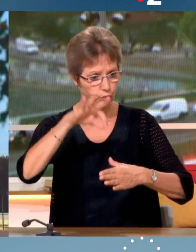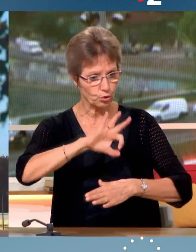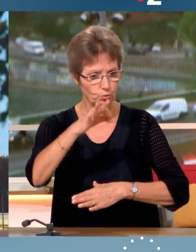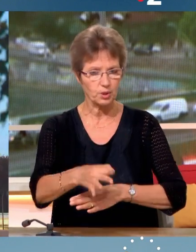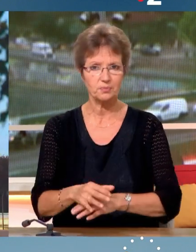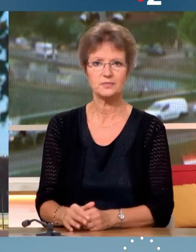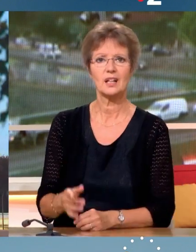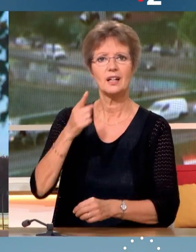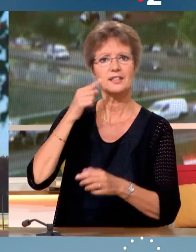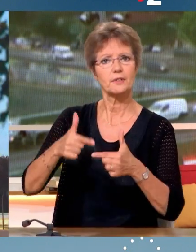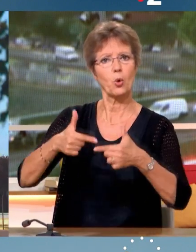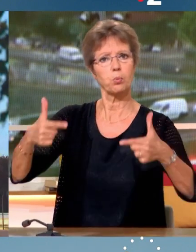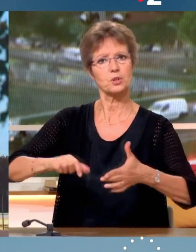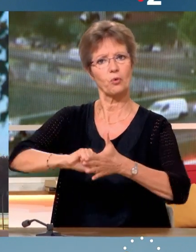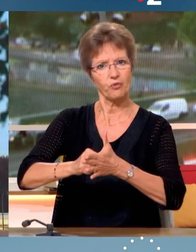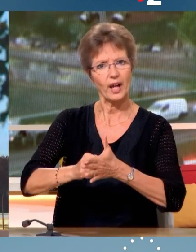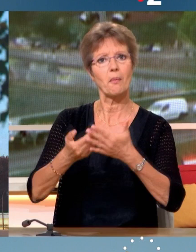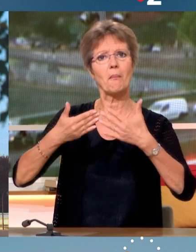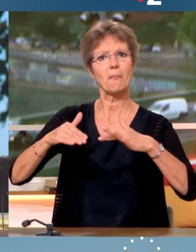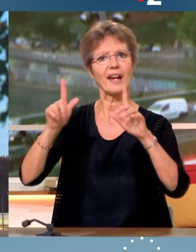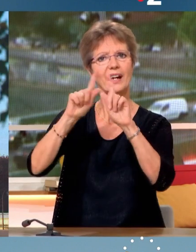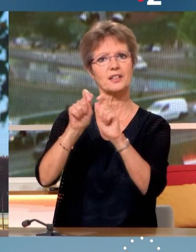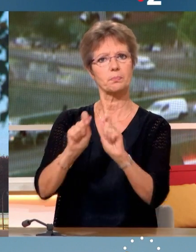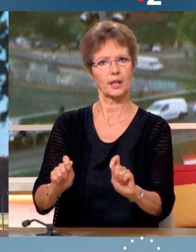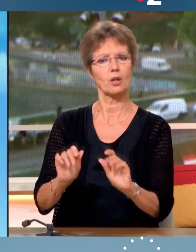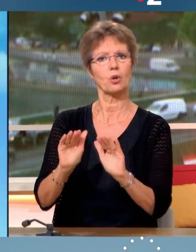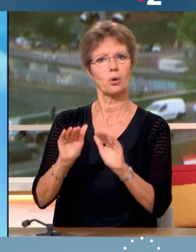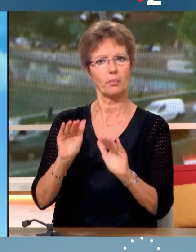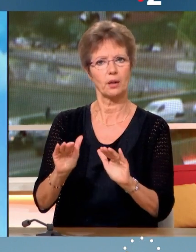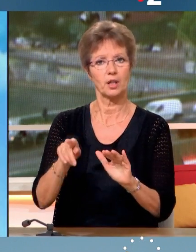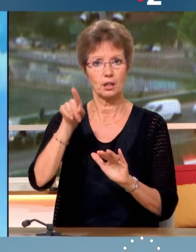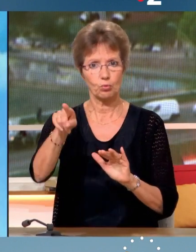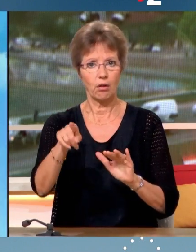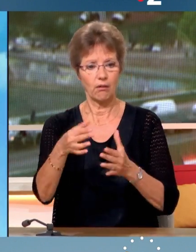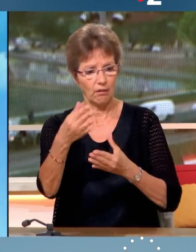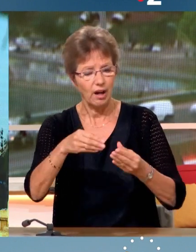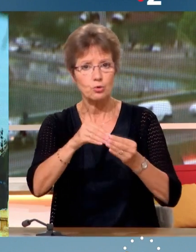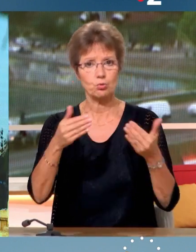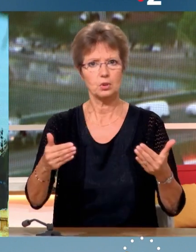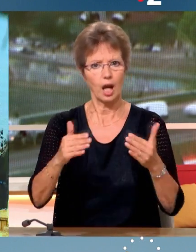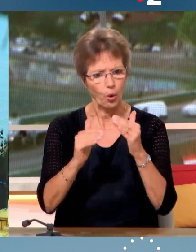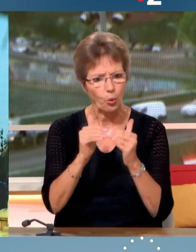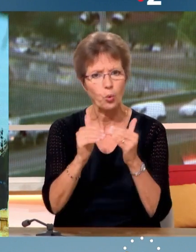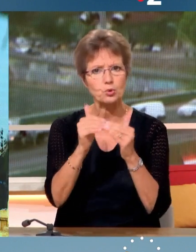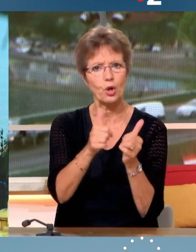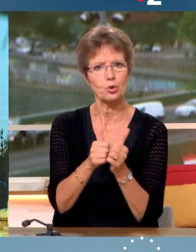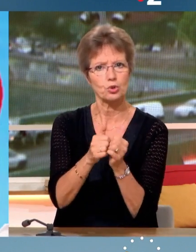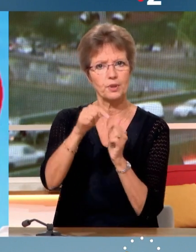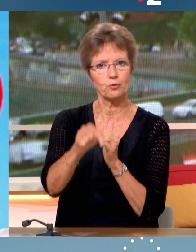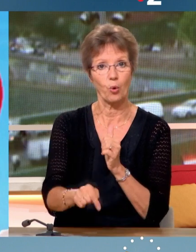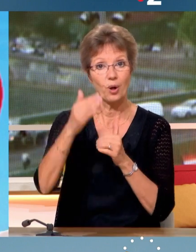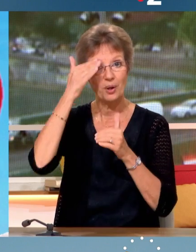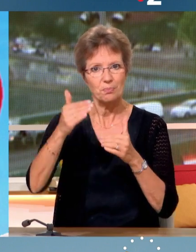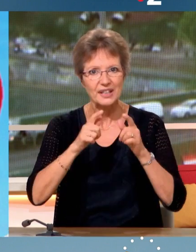ferme et respectueuse, a dit Marine Le Pen. Vous ajoutez à cela constructive ? Constructive si on a une majorité qui est prête à